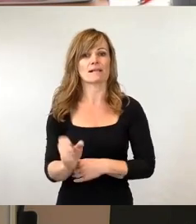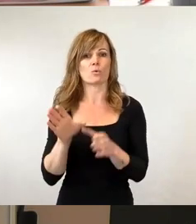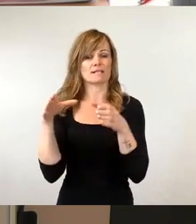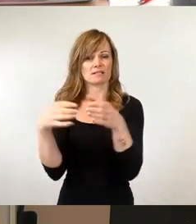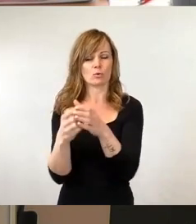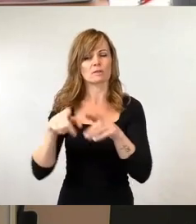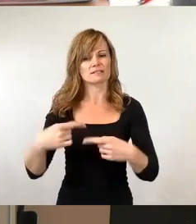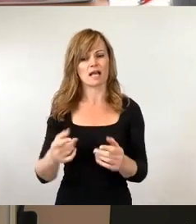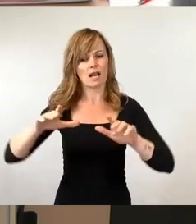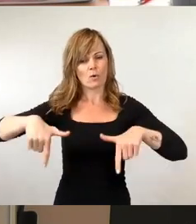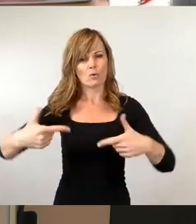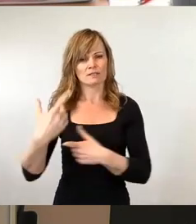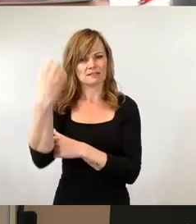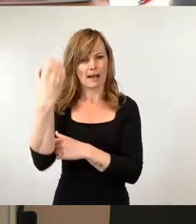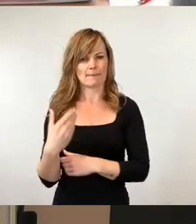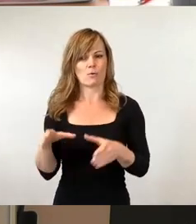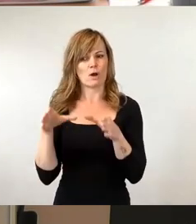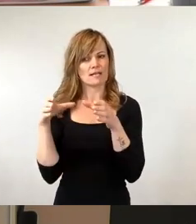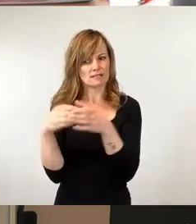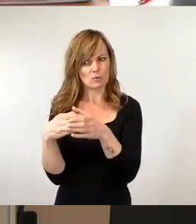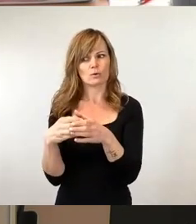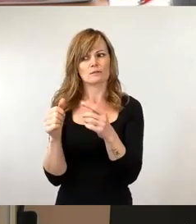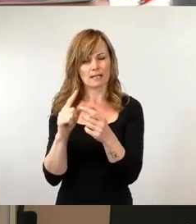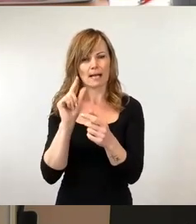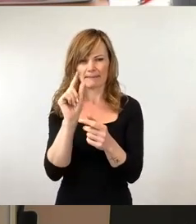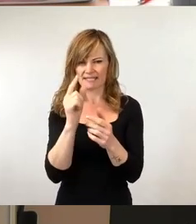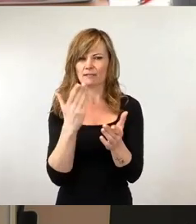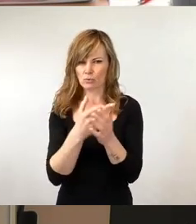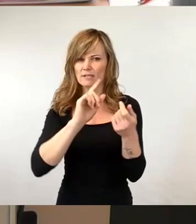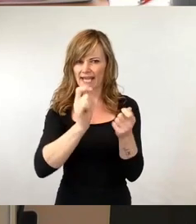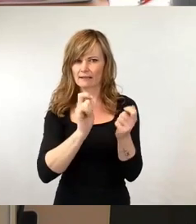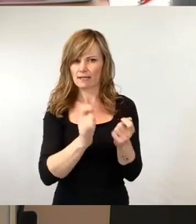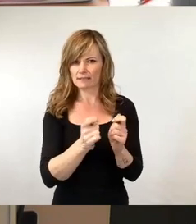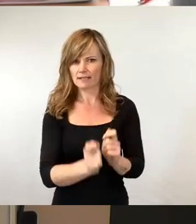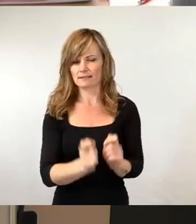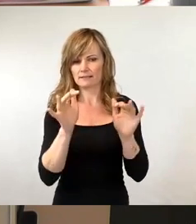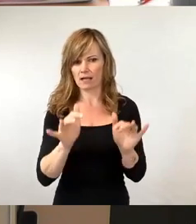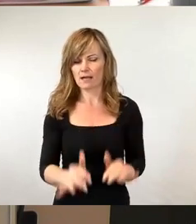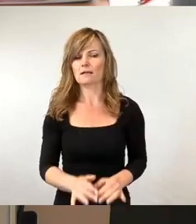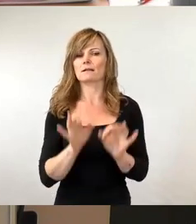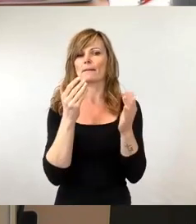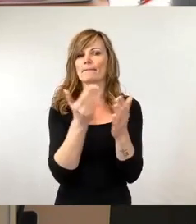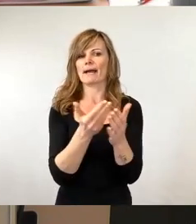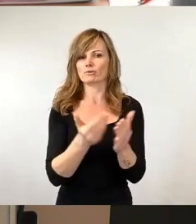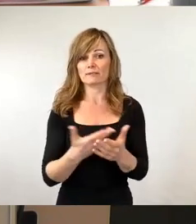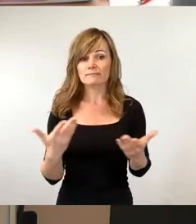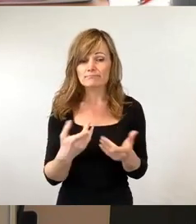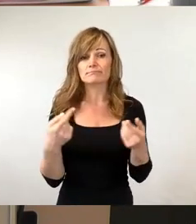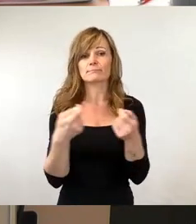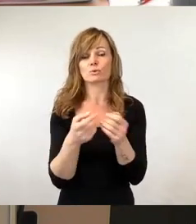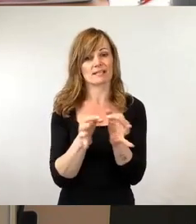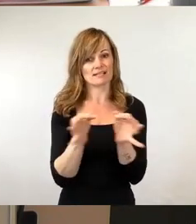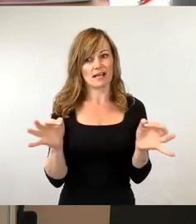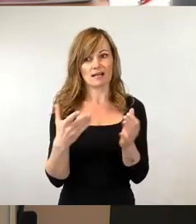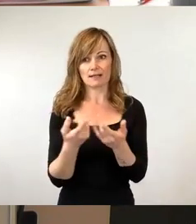sich das an sehr vielen Stellen geändert. Ich möchte da auch ein paar sehr konkrete Beispiele bringen. Im Bundestag wurde beschlossen, das